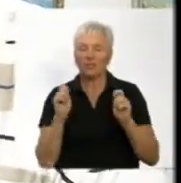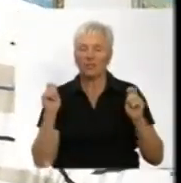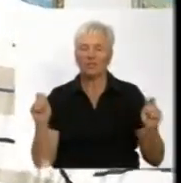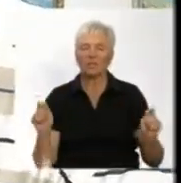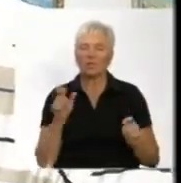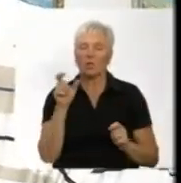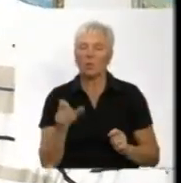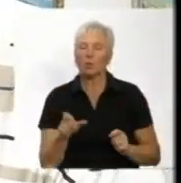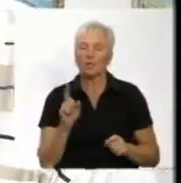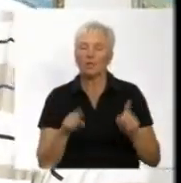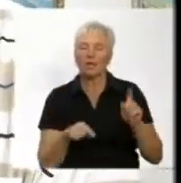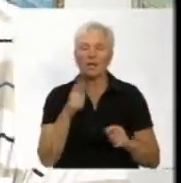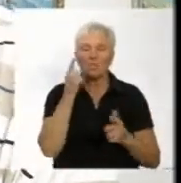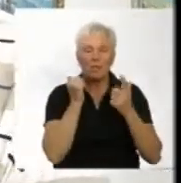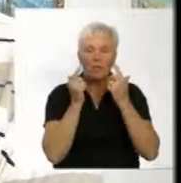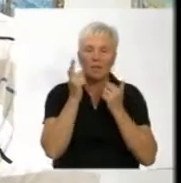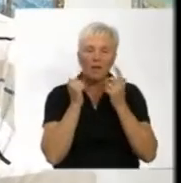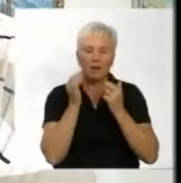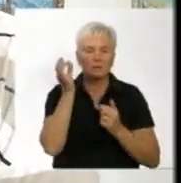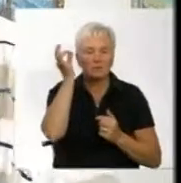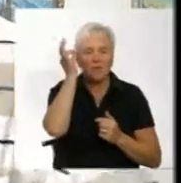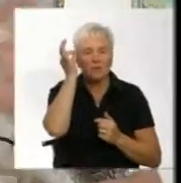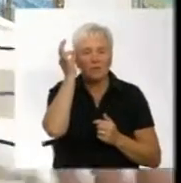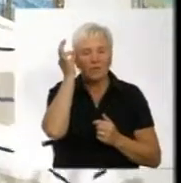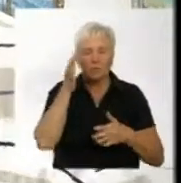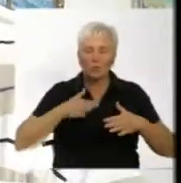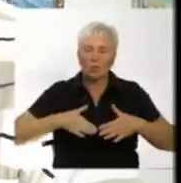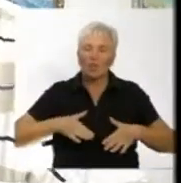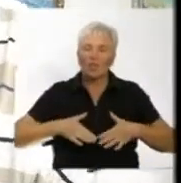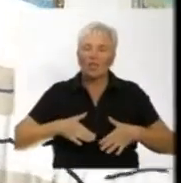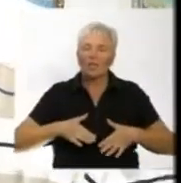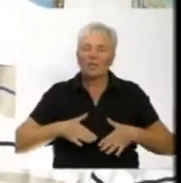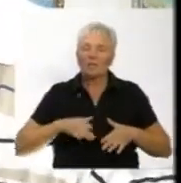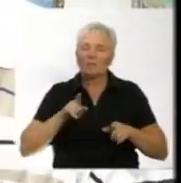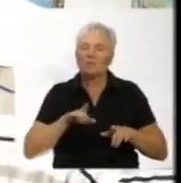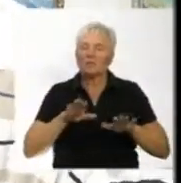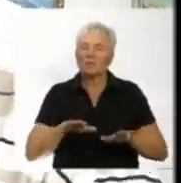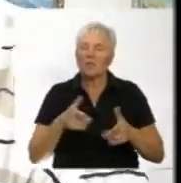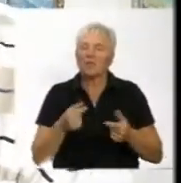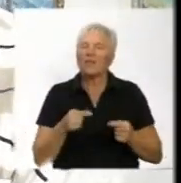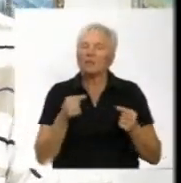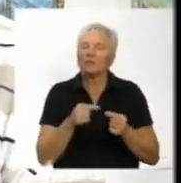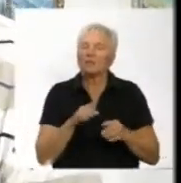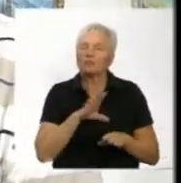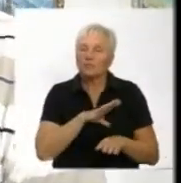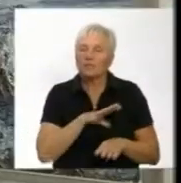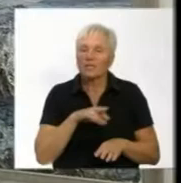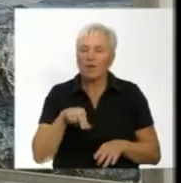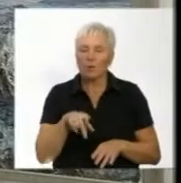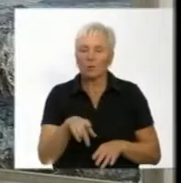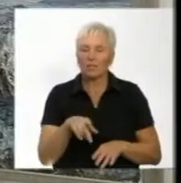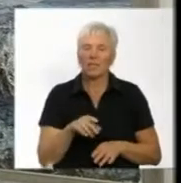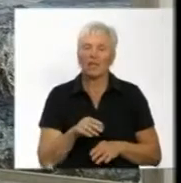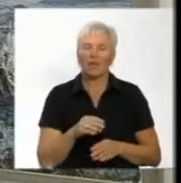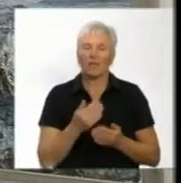деякі плакали, текли сльози, згадували ті місця, де вони саме були, де саме ходили, де жили. В